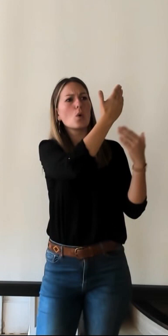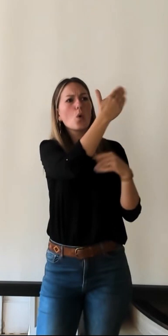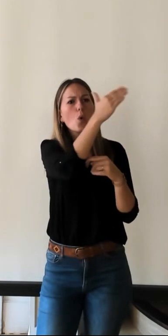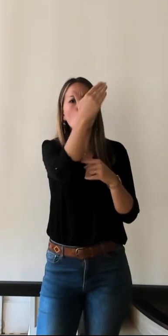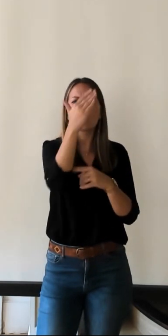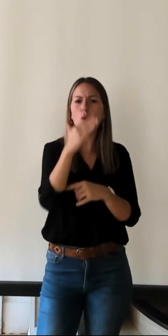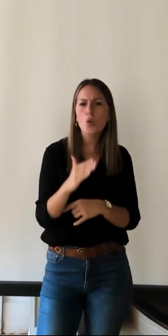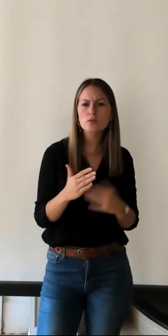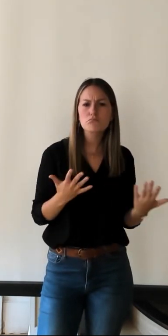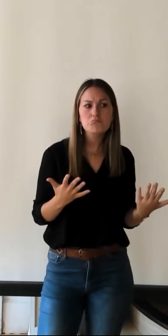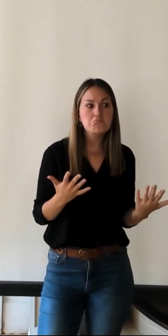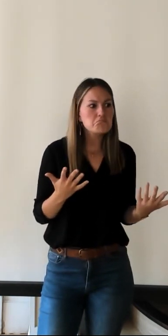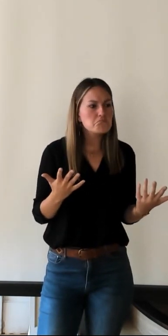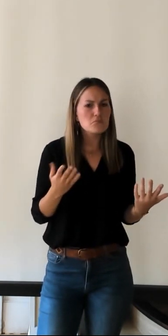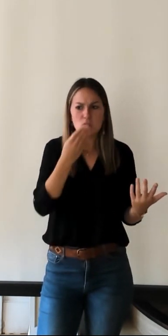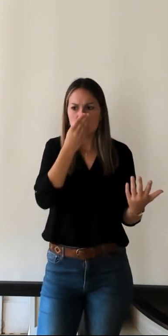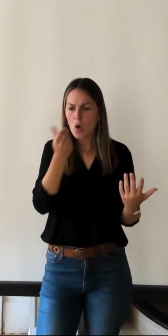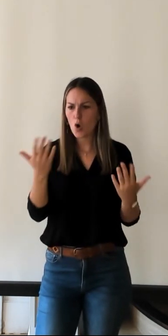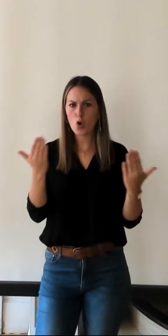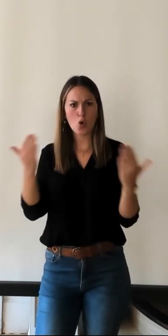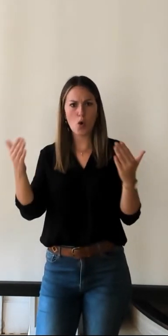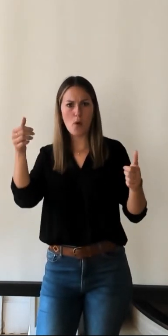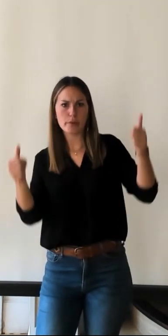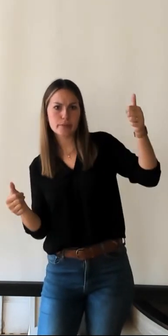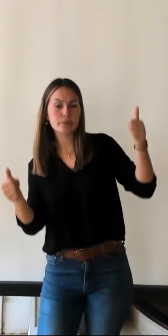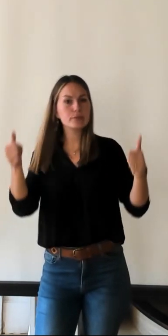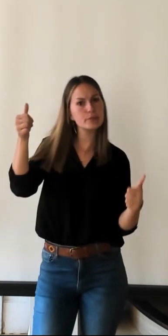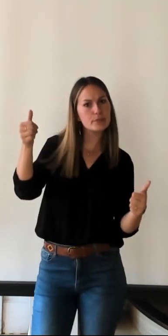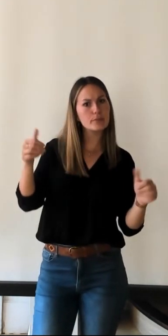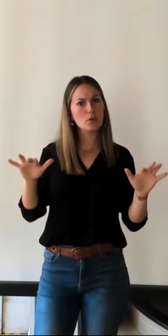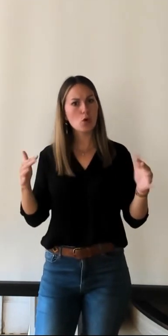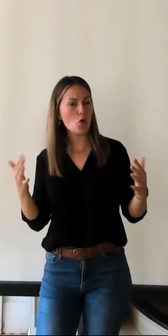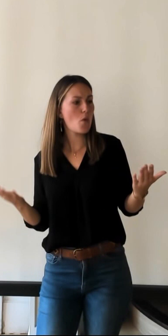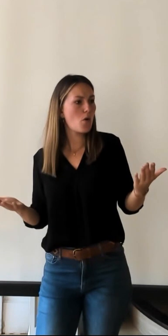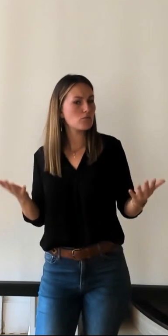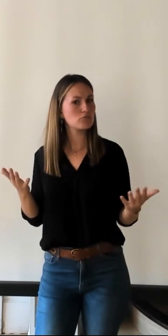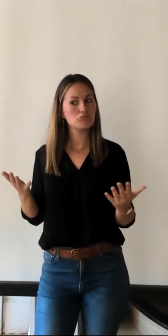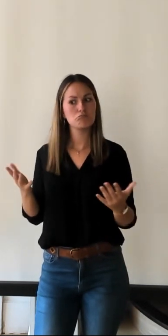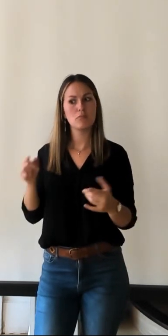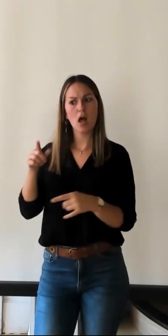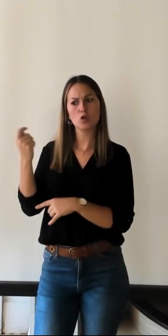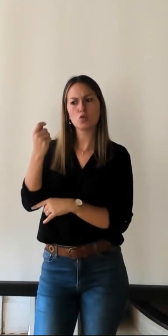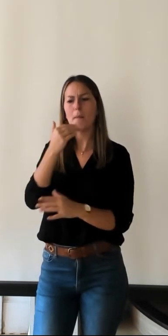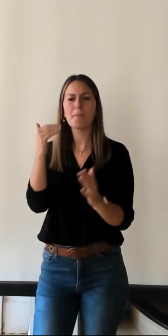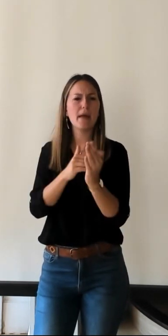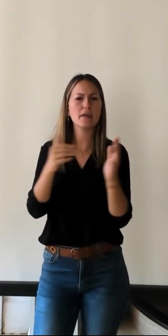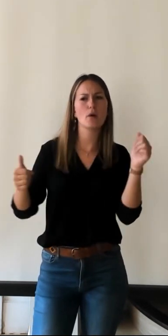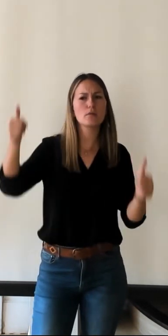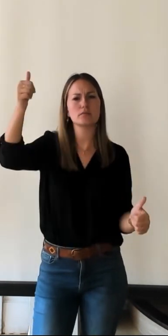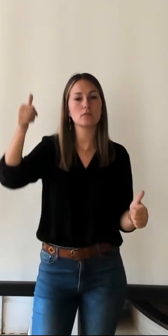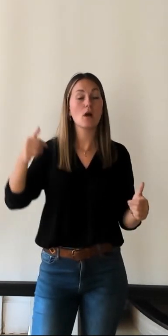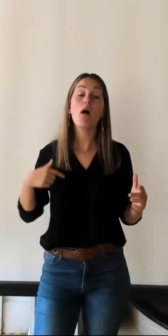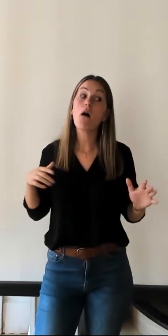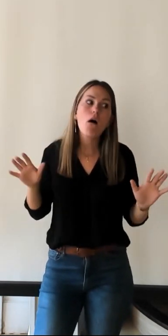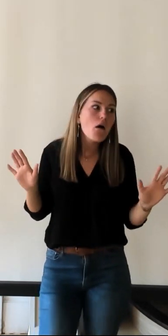Langeau comment se situait celui de tour de touraine est-ce qu'il est parmi les meilleurs ça je n pas